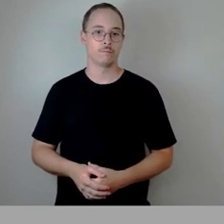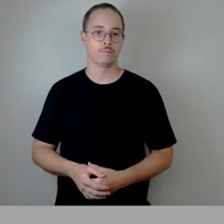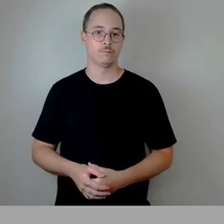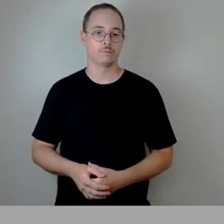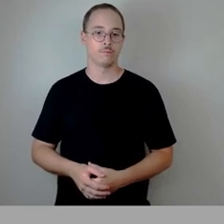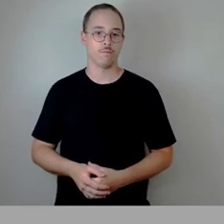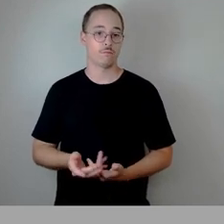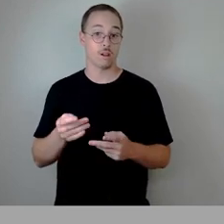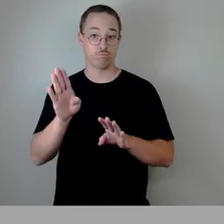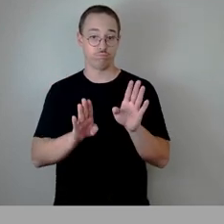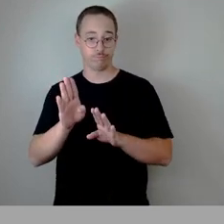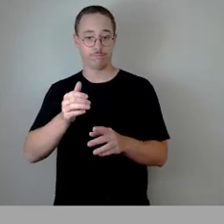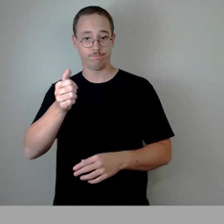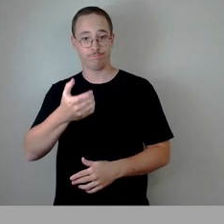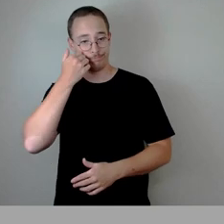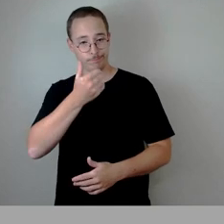Abstimmung bitten.